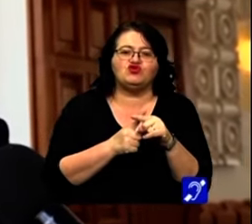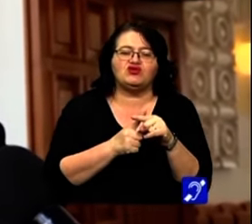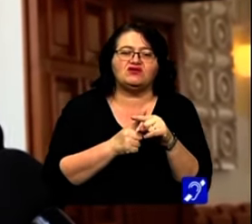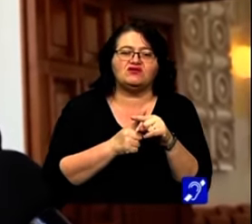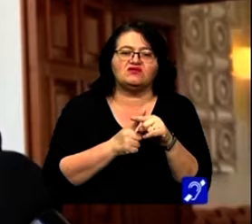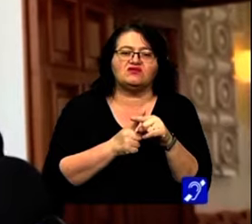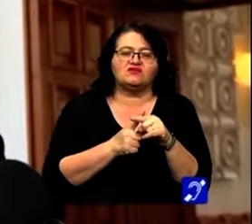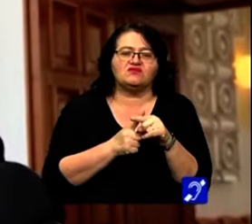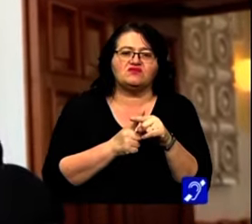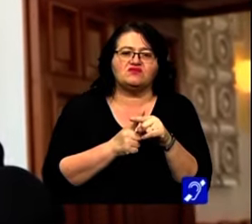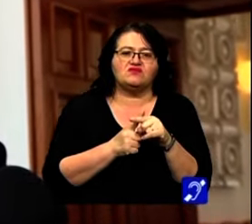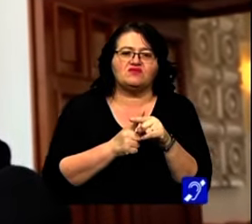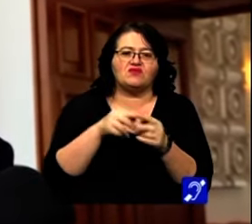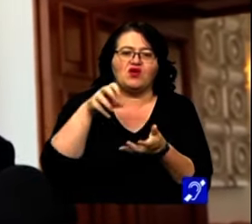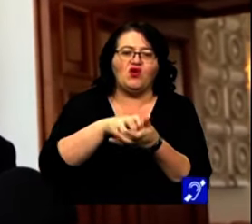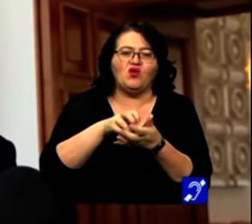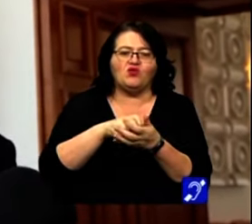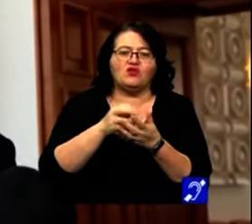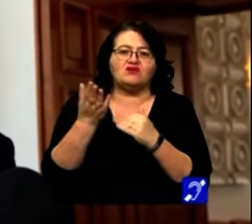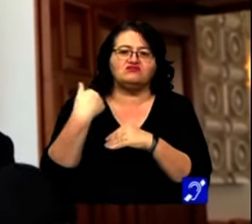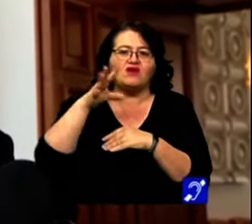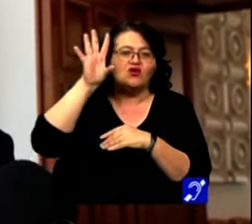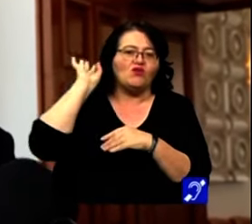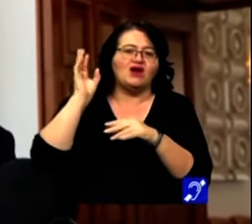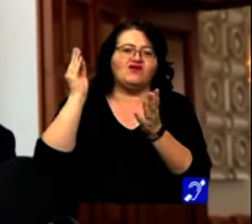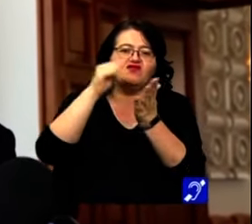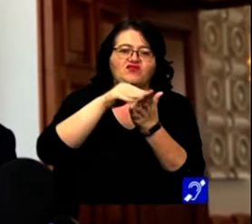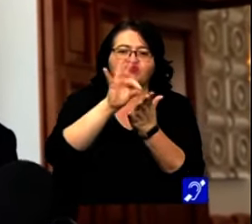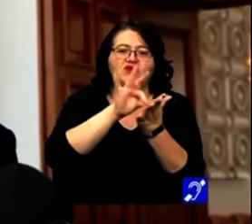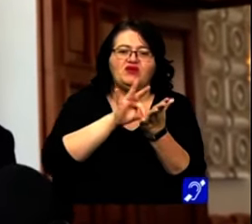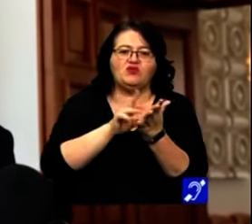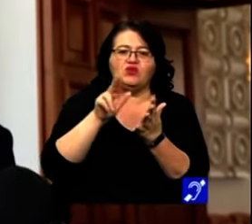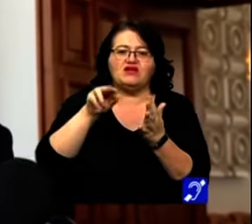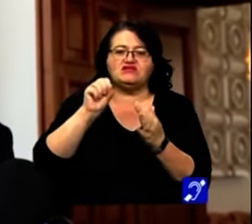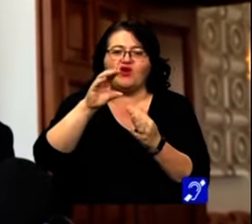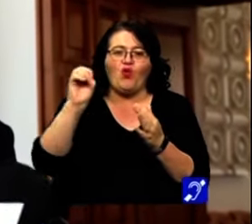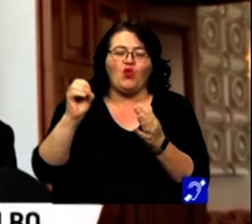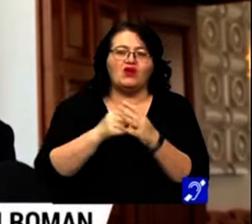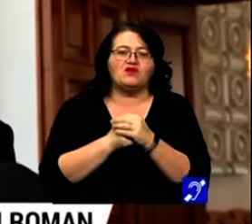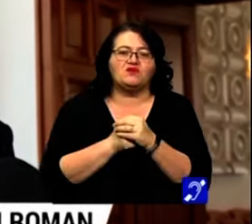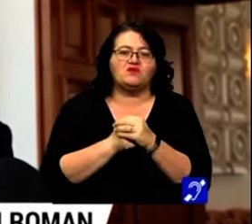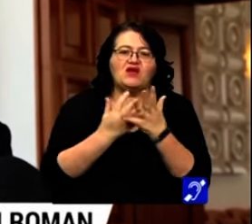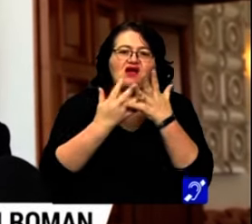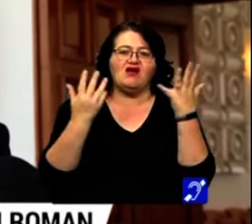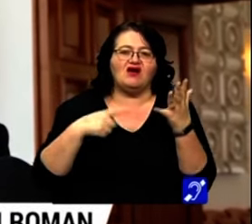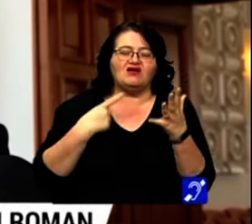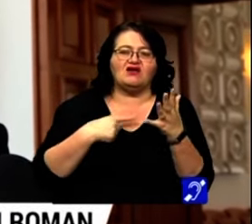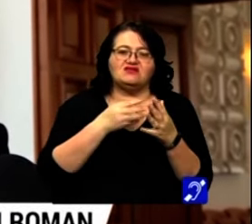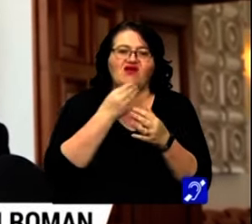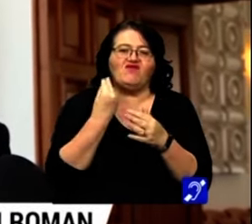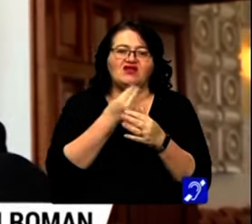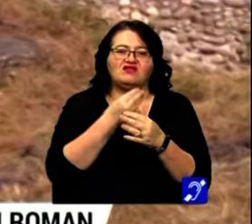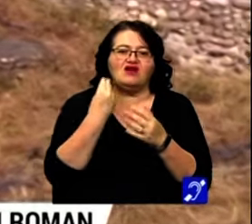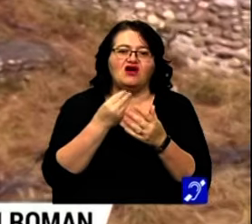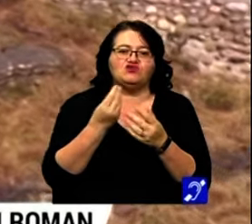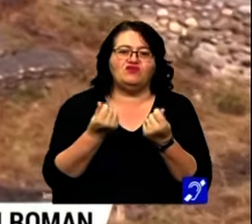castrele romane vor fi incluse pe lista UNESCO, clar că este și avantajul